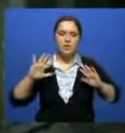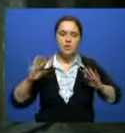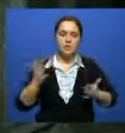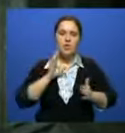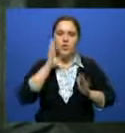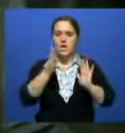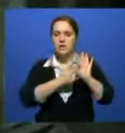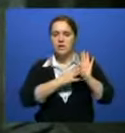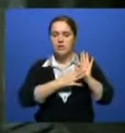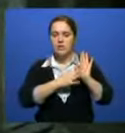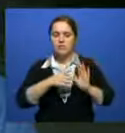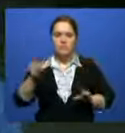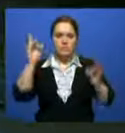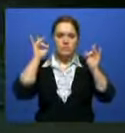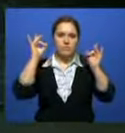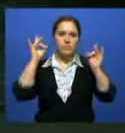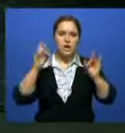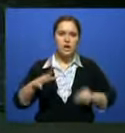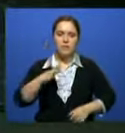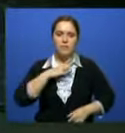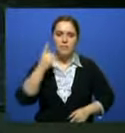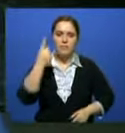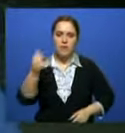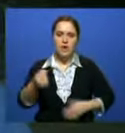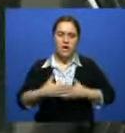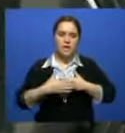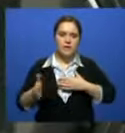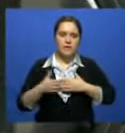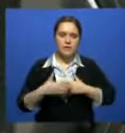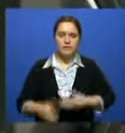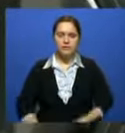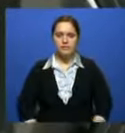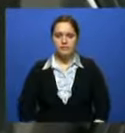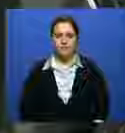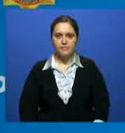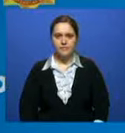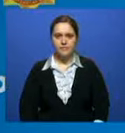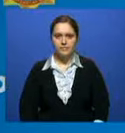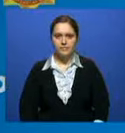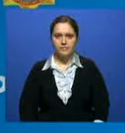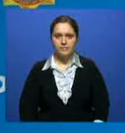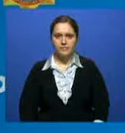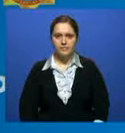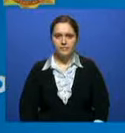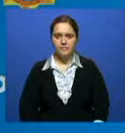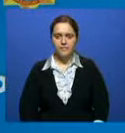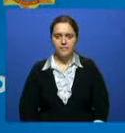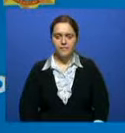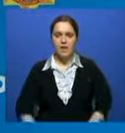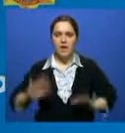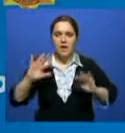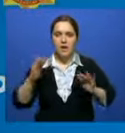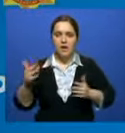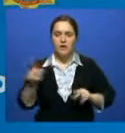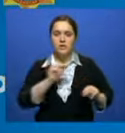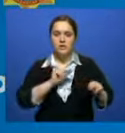И волна была прям сильная волна. Все окна, все двери, все повыбивало. В результате происшествия произошло